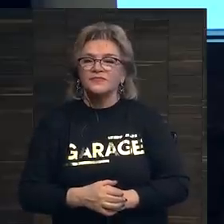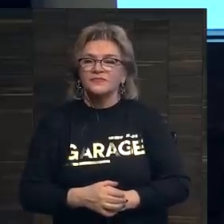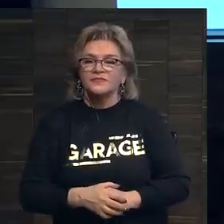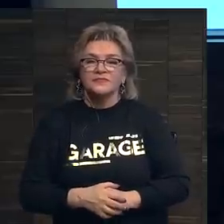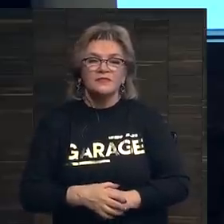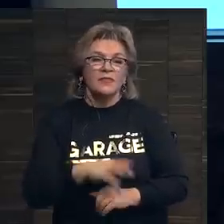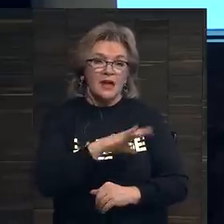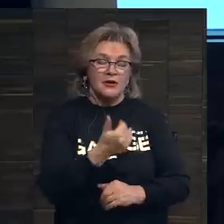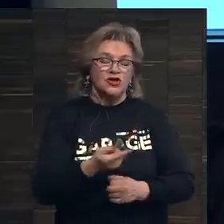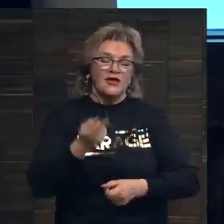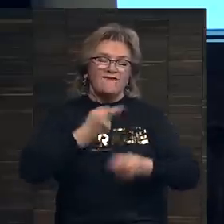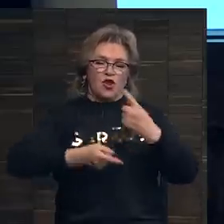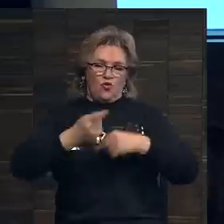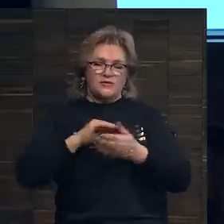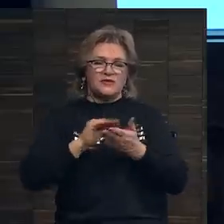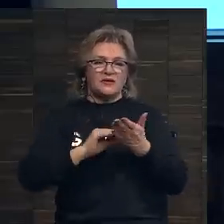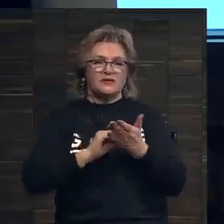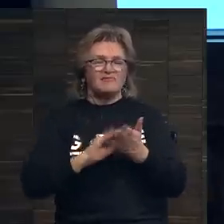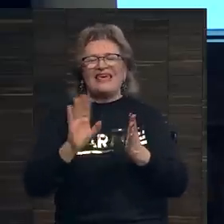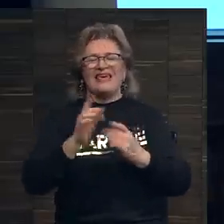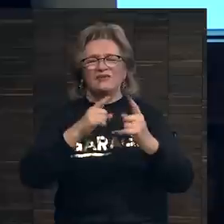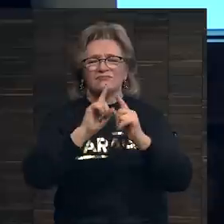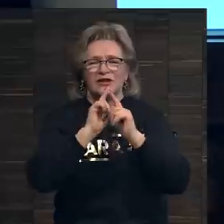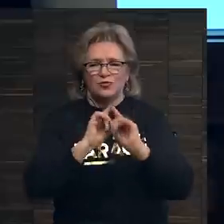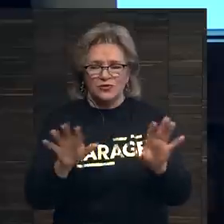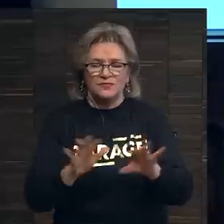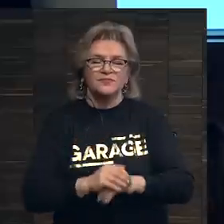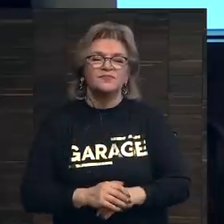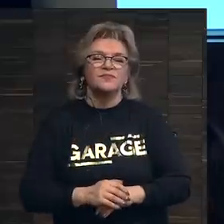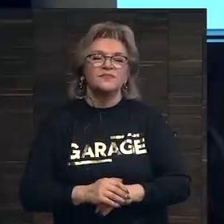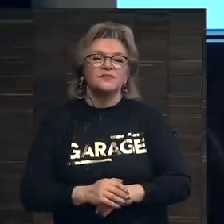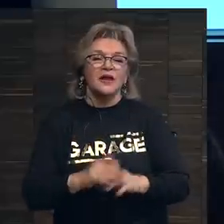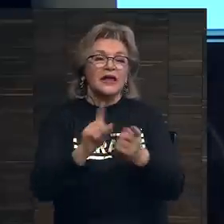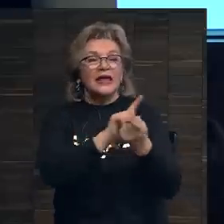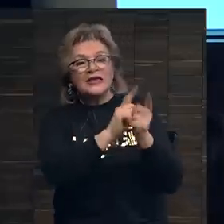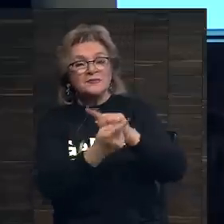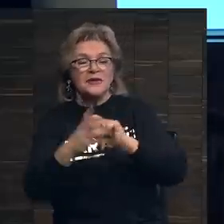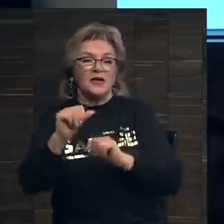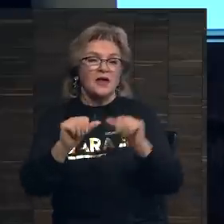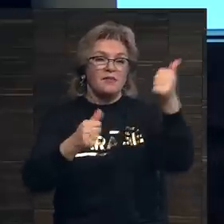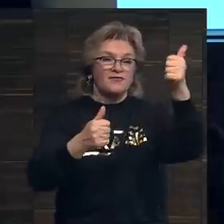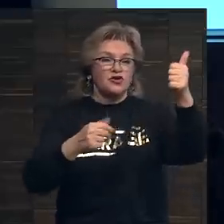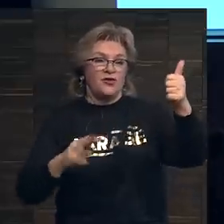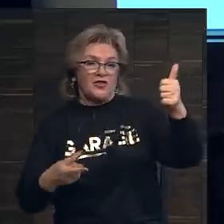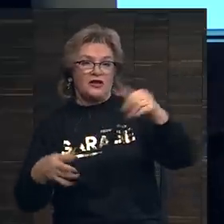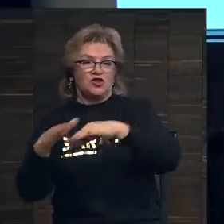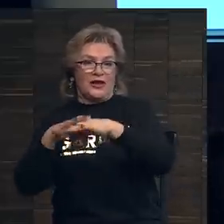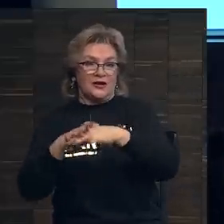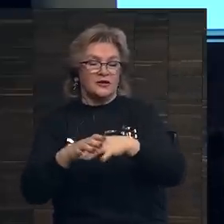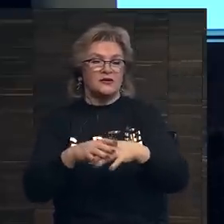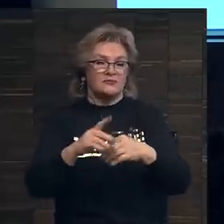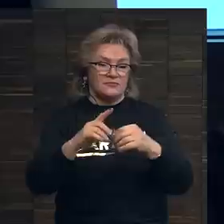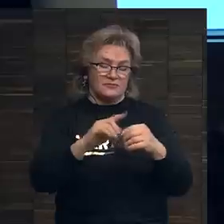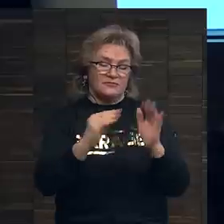Мы сейчас вернемся. А нет, не будем возвращаться. Изменения на первичном и вторичном рынке. Следующий